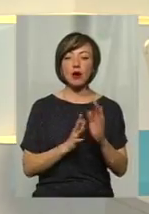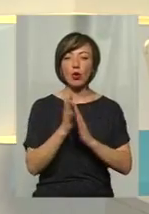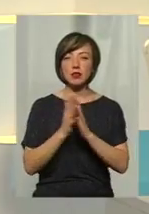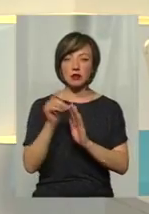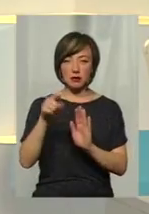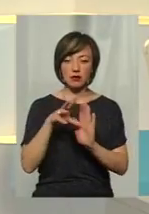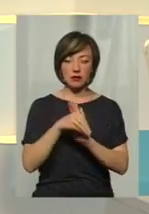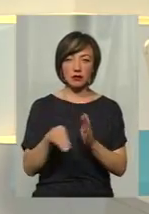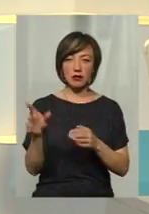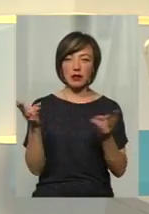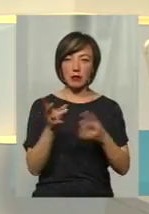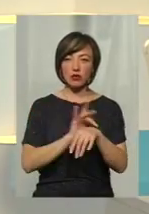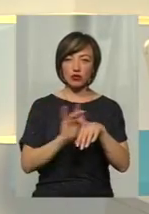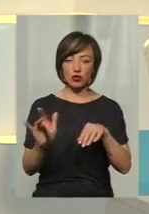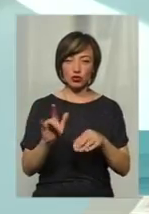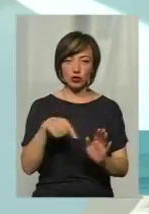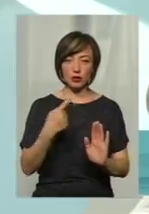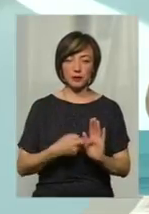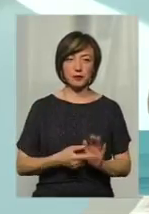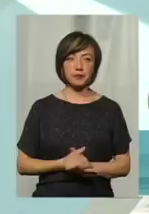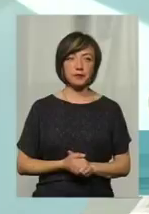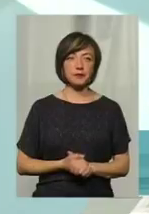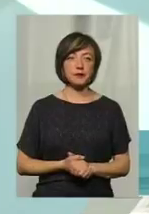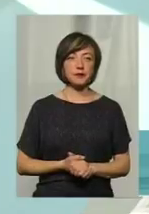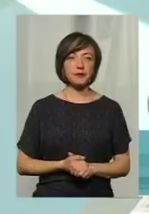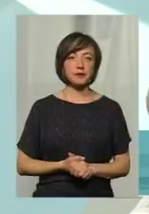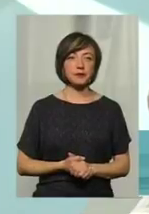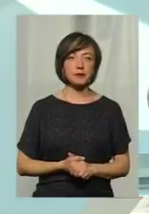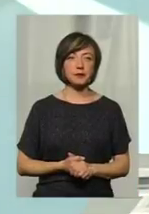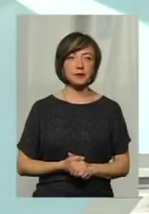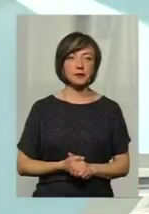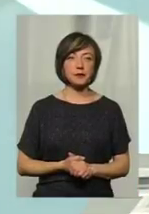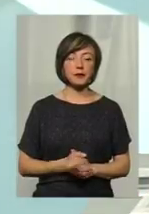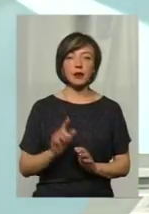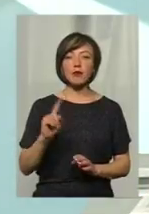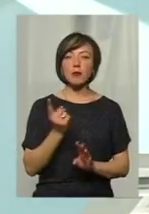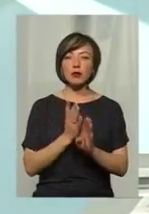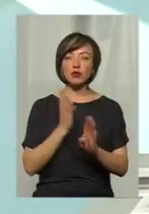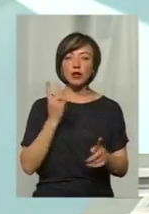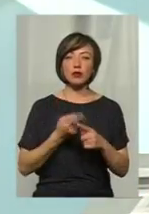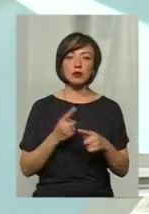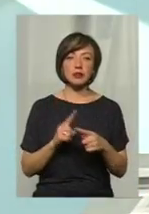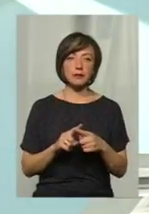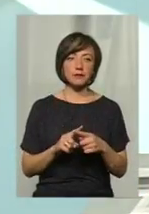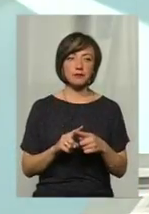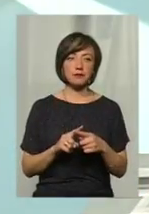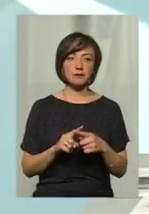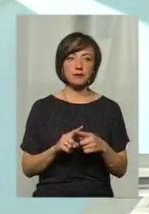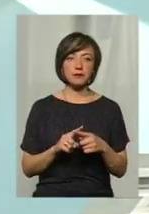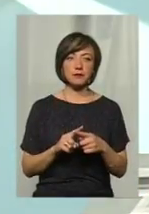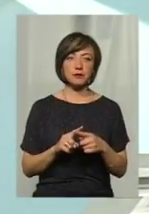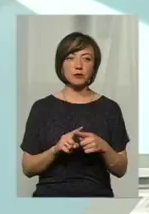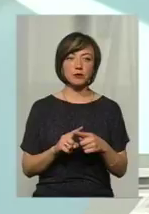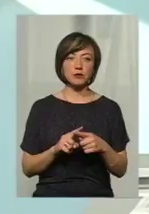підлягатимуть знищенню, у чому? Ну, в першу чергу це такі бур'яни,